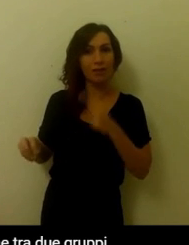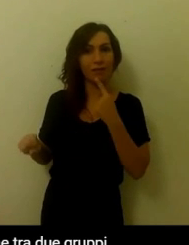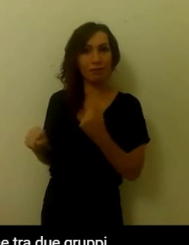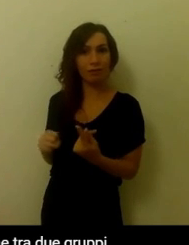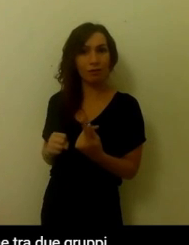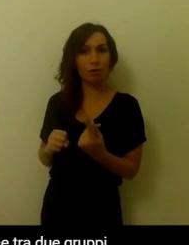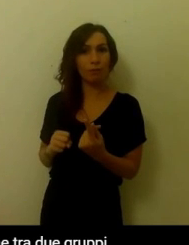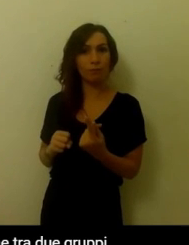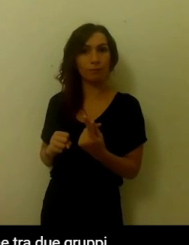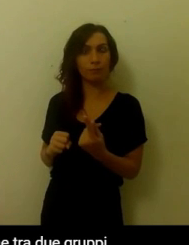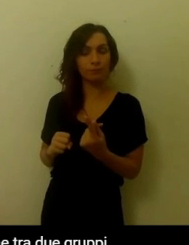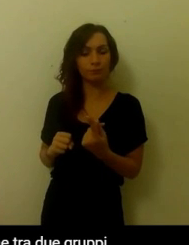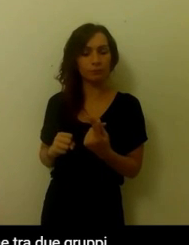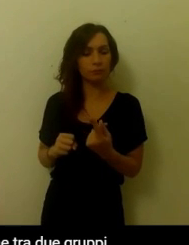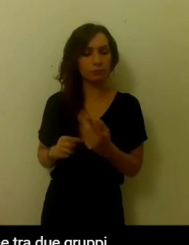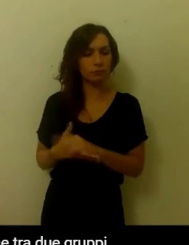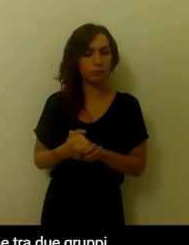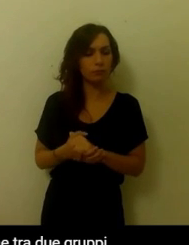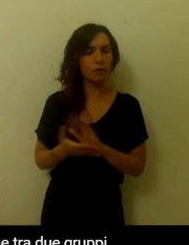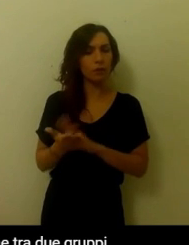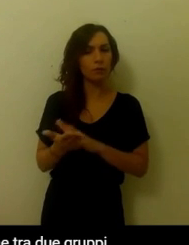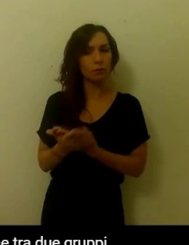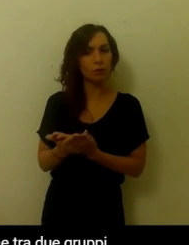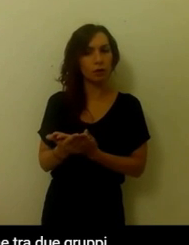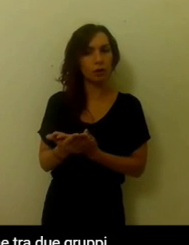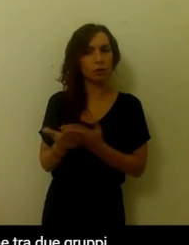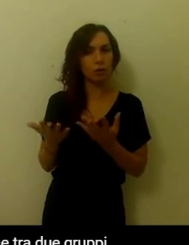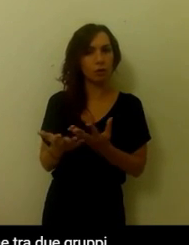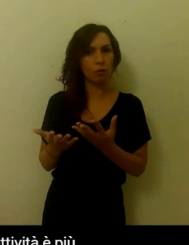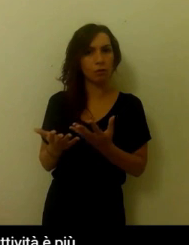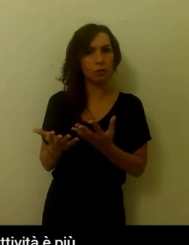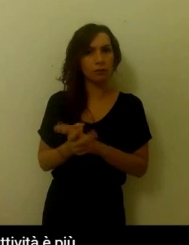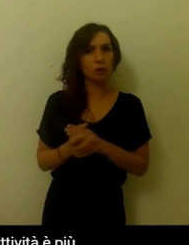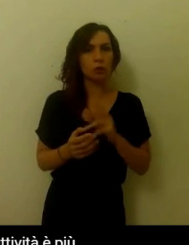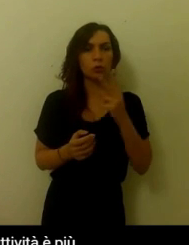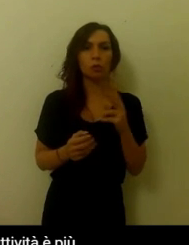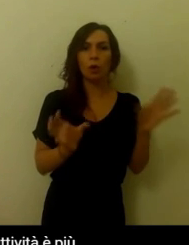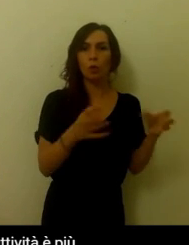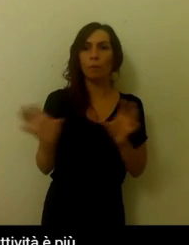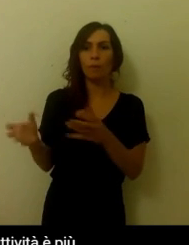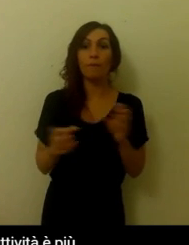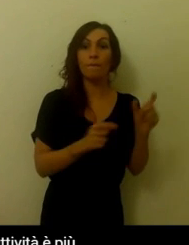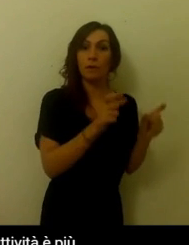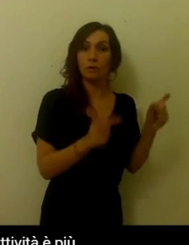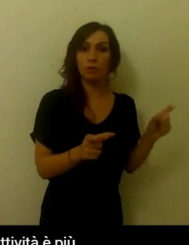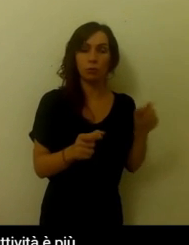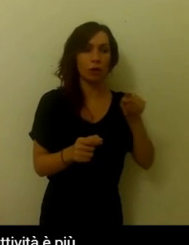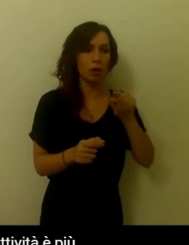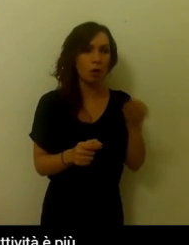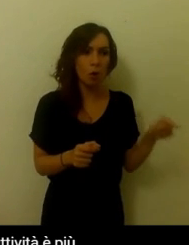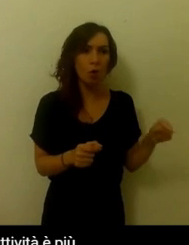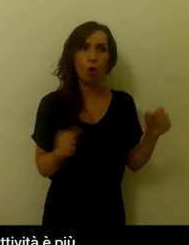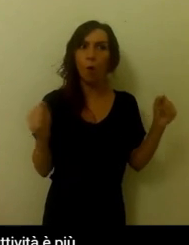ha valutato come due gruppi di persone, tra due gruppi di persone, il gruppo che ha più paura